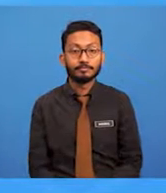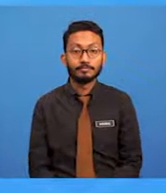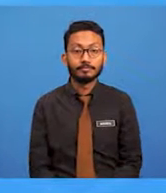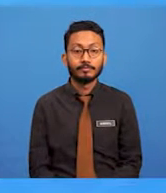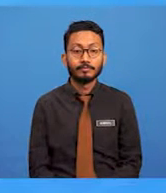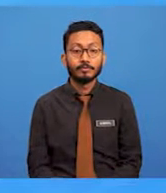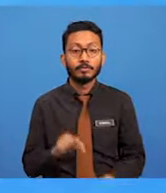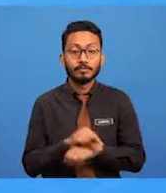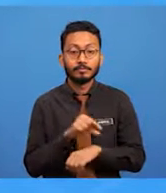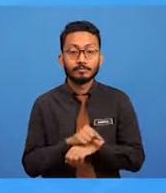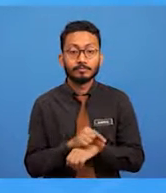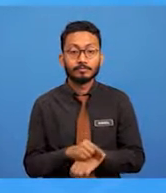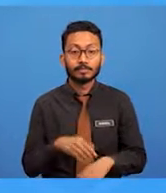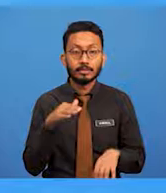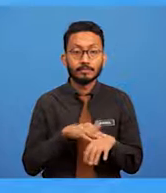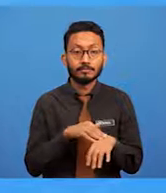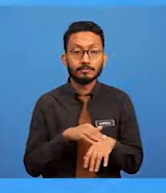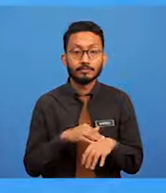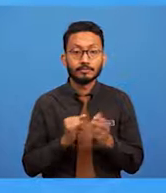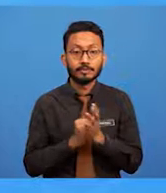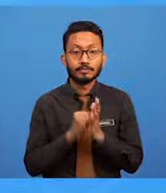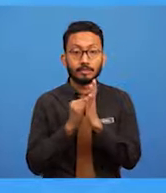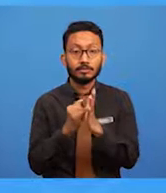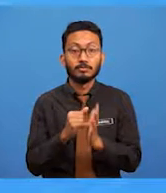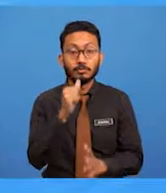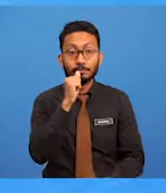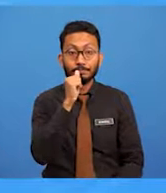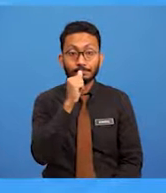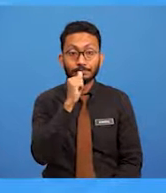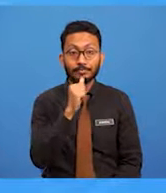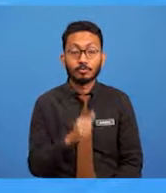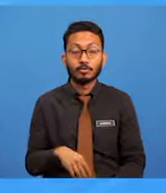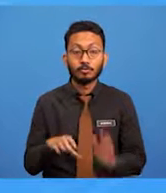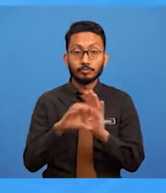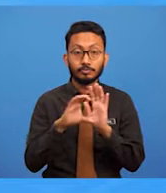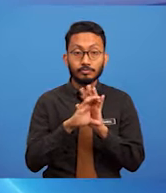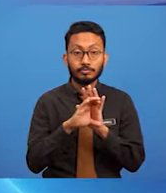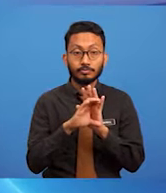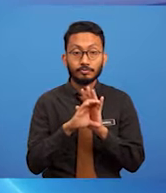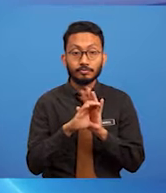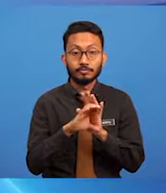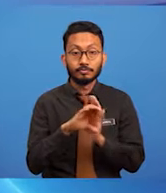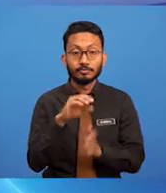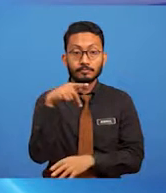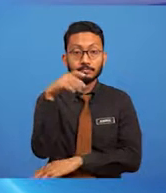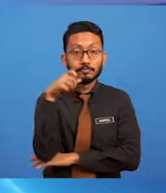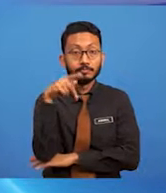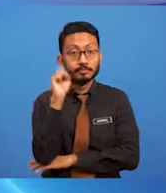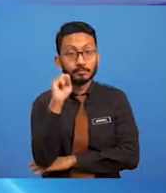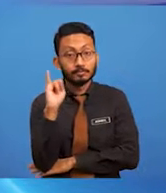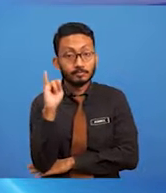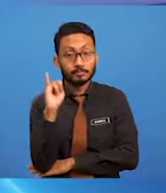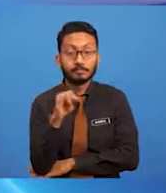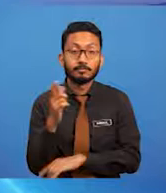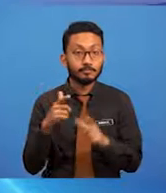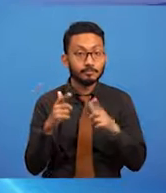digunakan pada pengiklanan minuman bertenaga. Saya memberi contoh yang lebih mudah